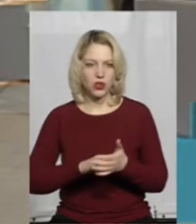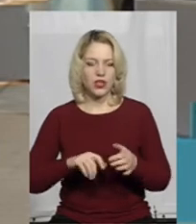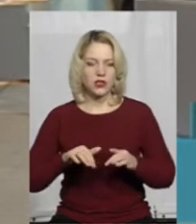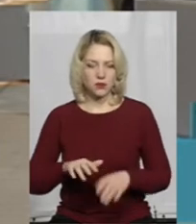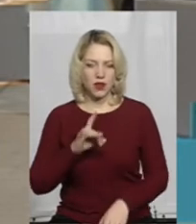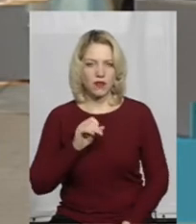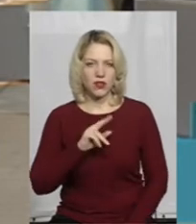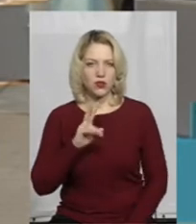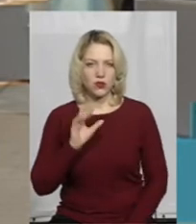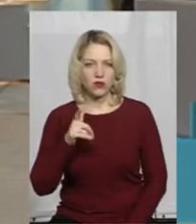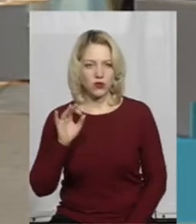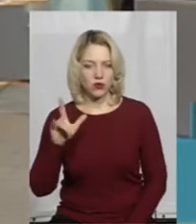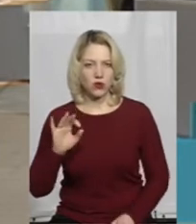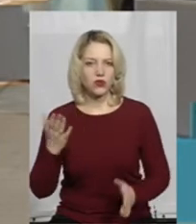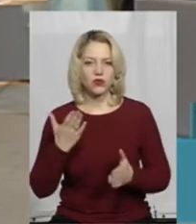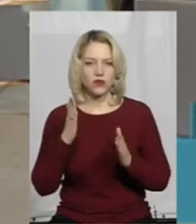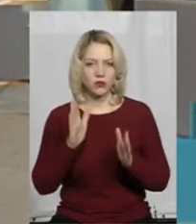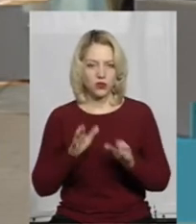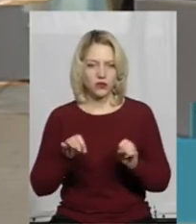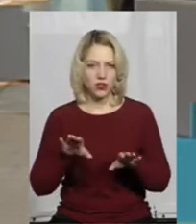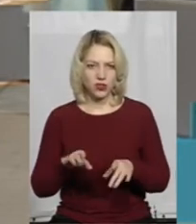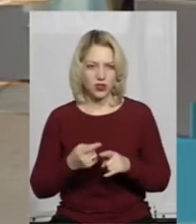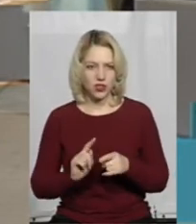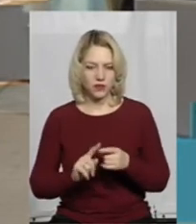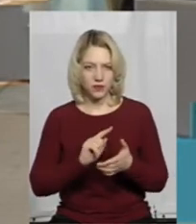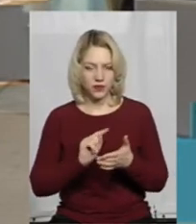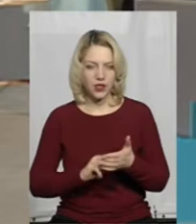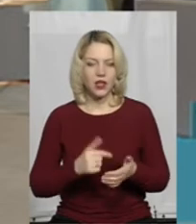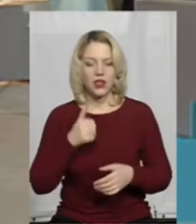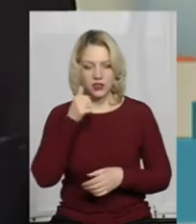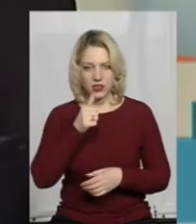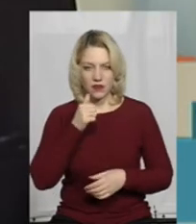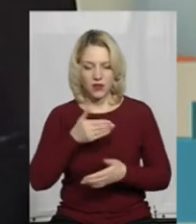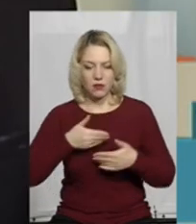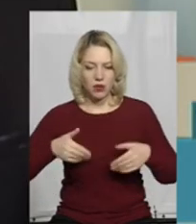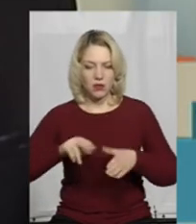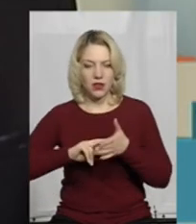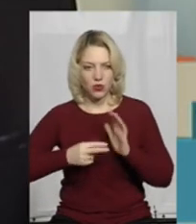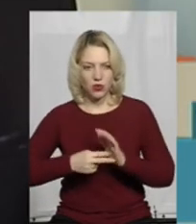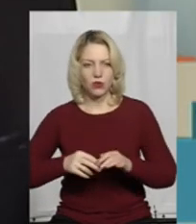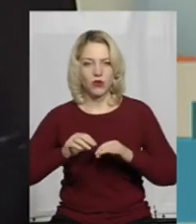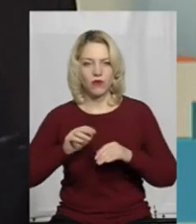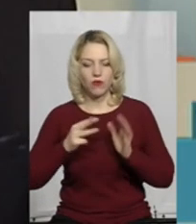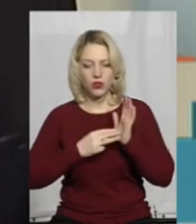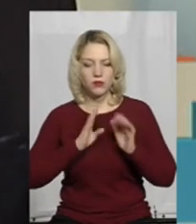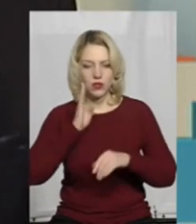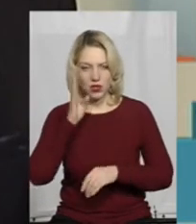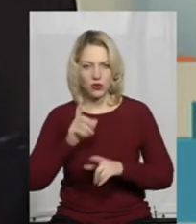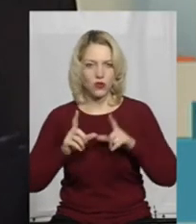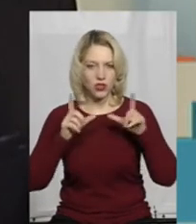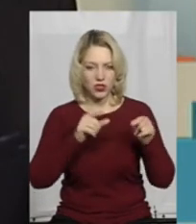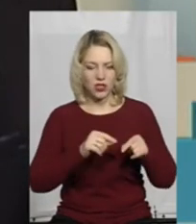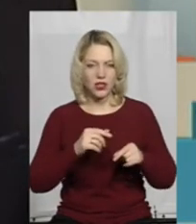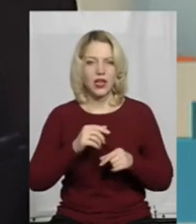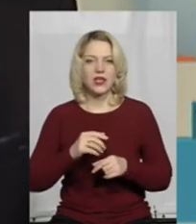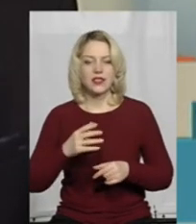Рачковського. Що ви будете вирішувати на цьому зібранні? Так, дійсно, завтра ми плануємо в 8 годині ранку виїжджати з нашими хмельницькими